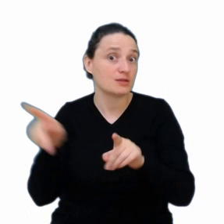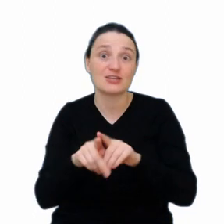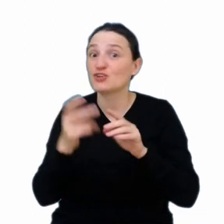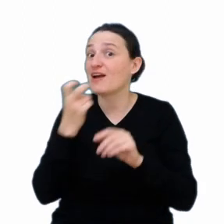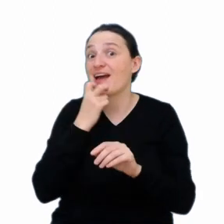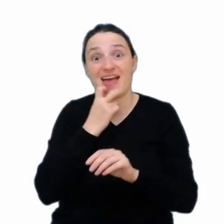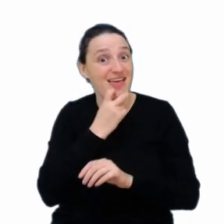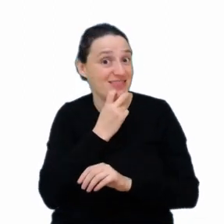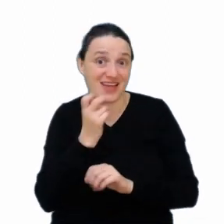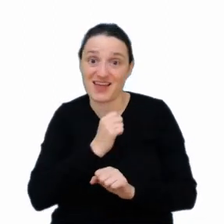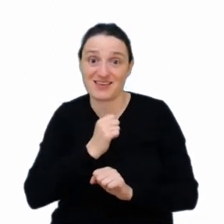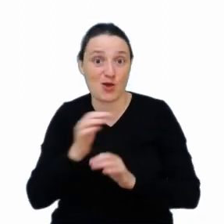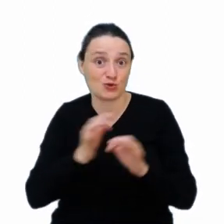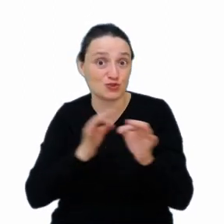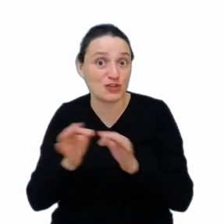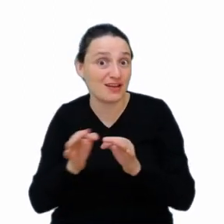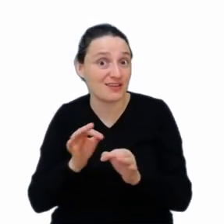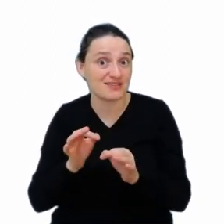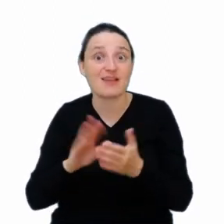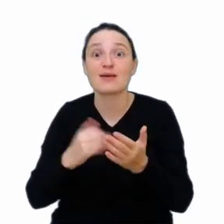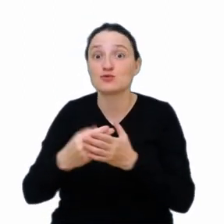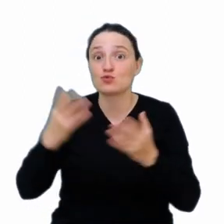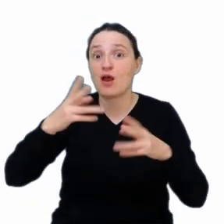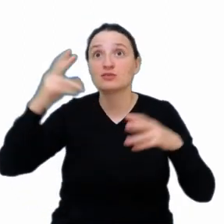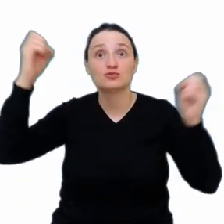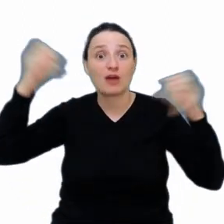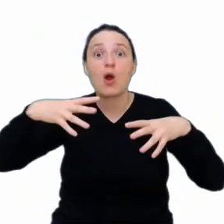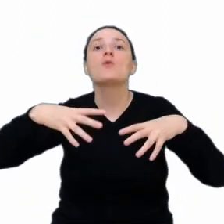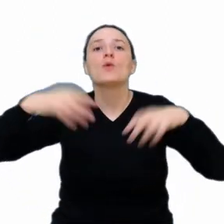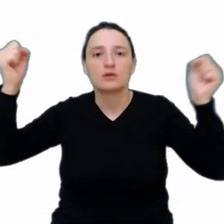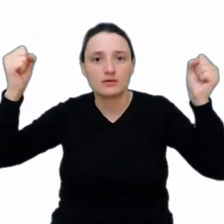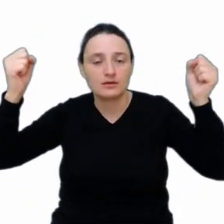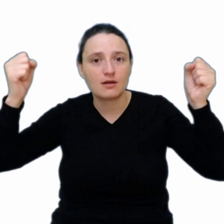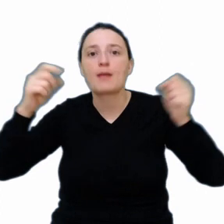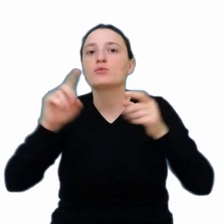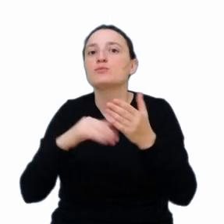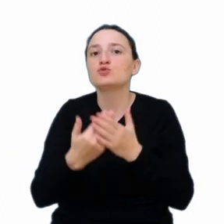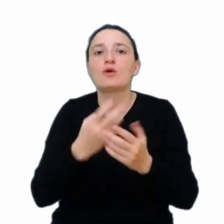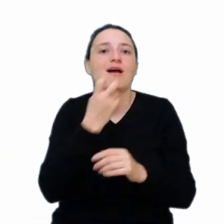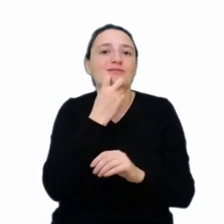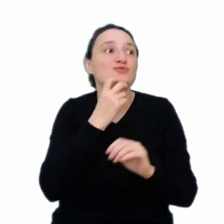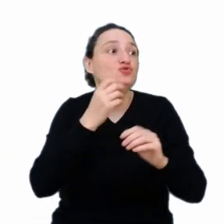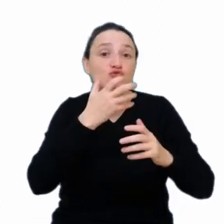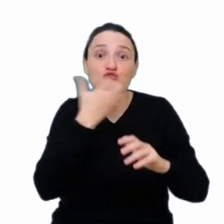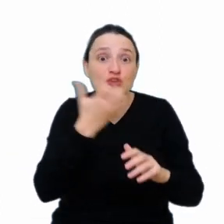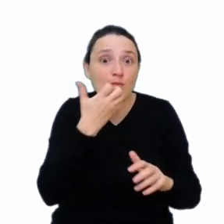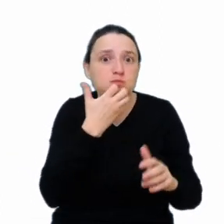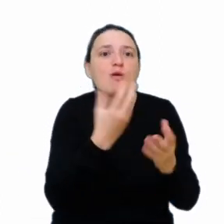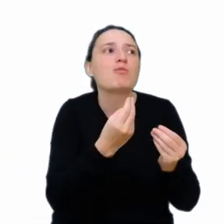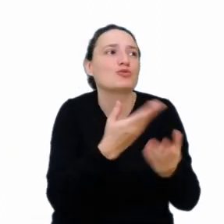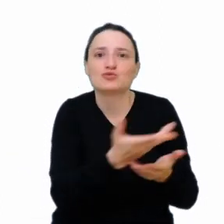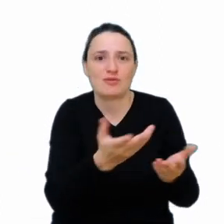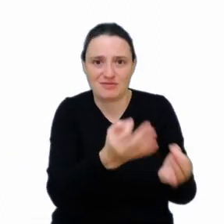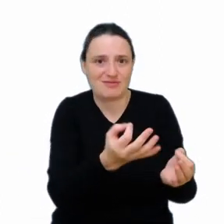wyłącza oświetlenie czy dopływ energii cieplnej do tych obszarów, które nie są używane.